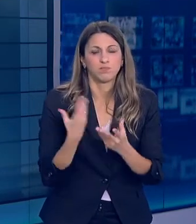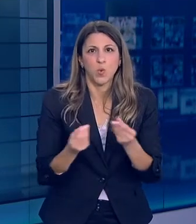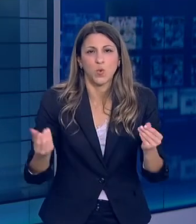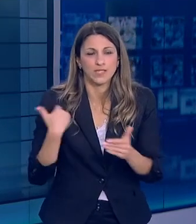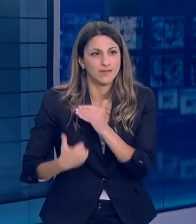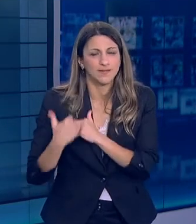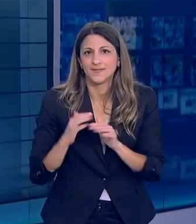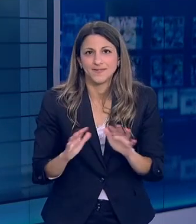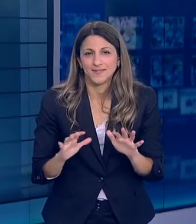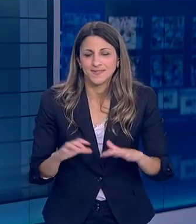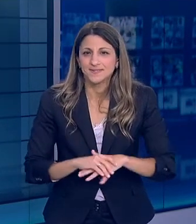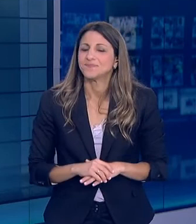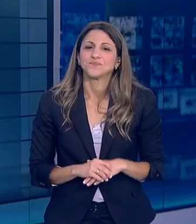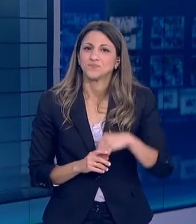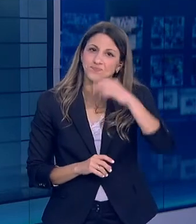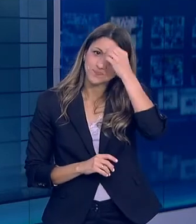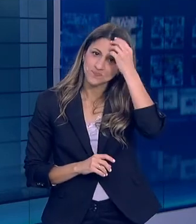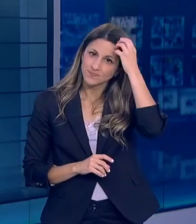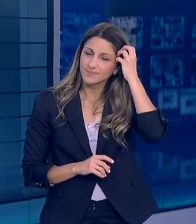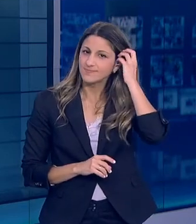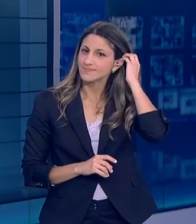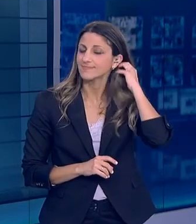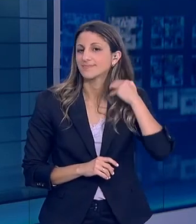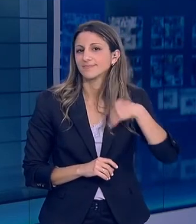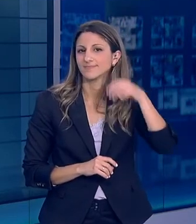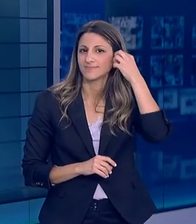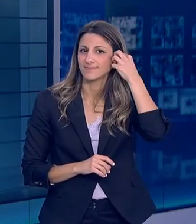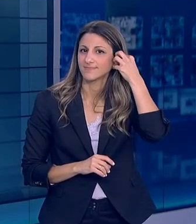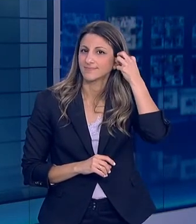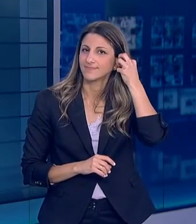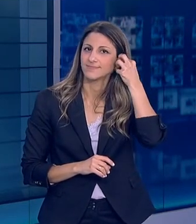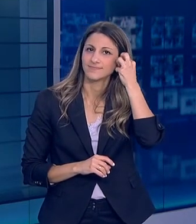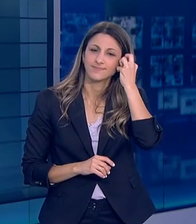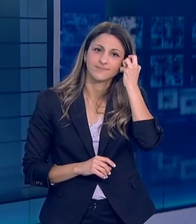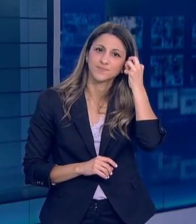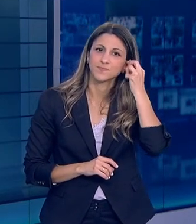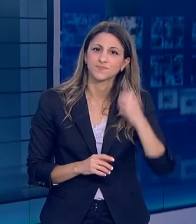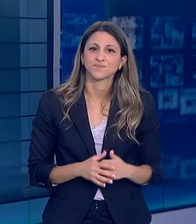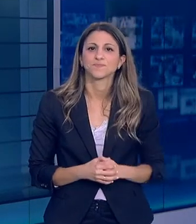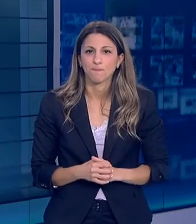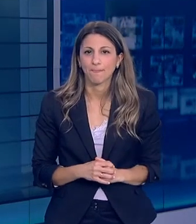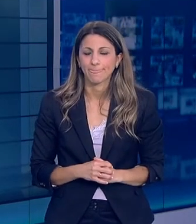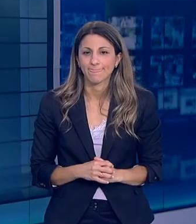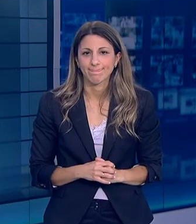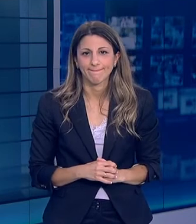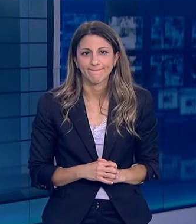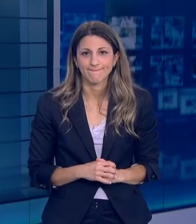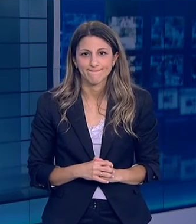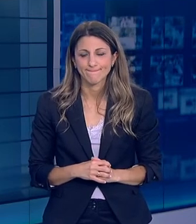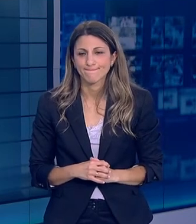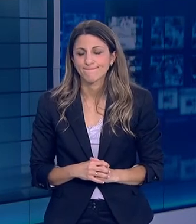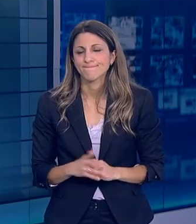ερωτήματα Να σας πω Η όλη θεραπεία του κορονοϊού Είναι μια κατάσταση μεγάλης